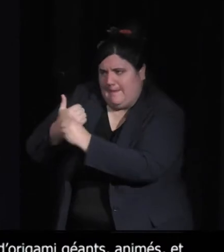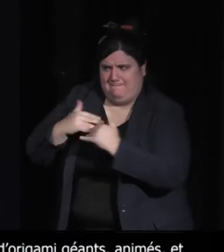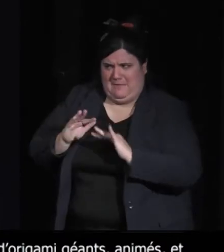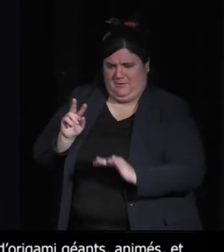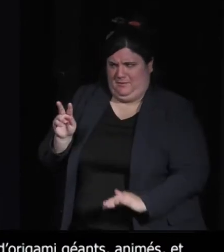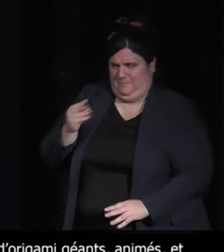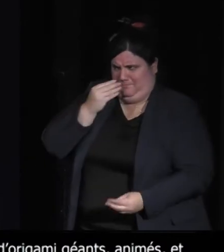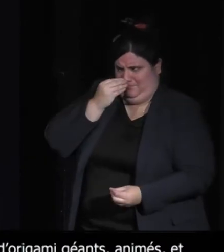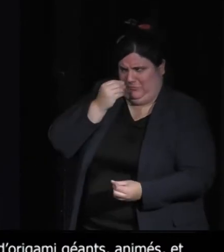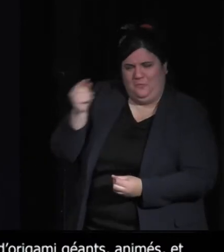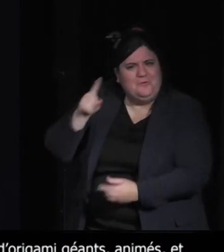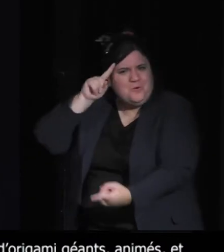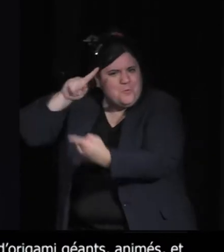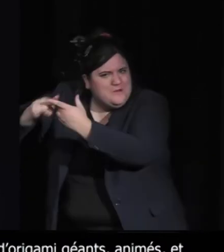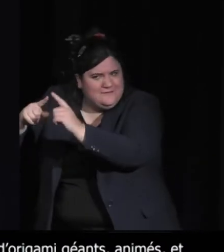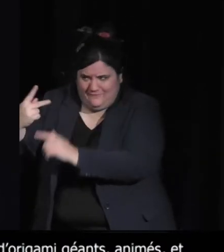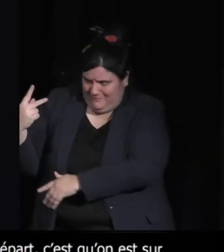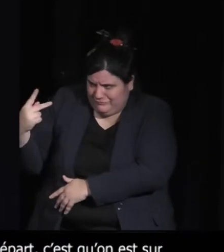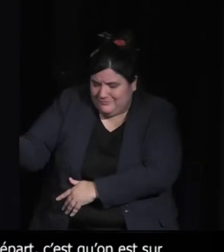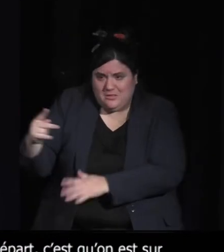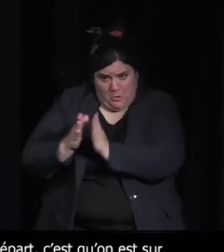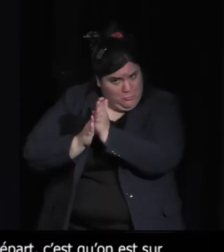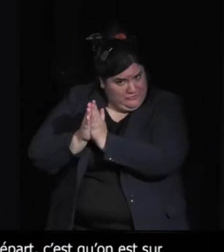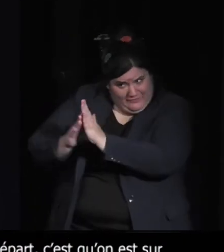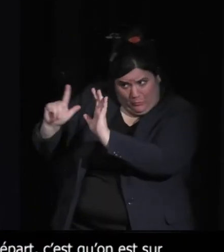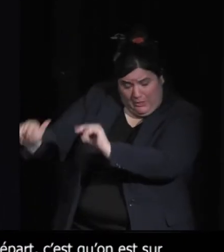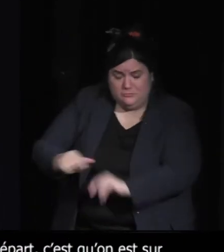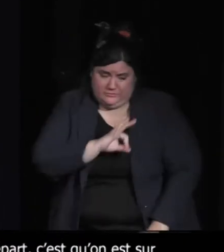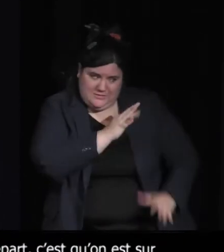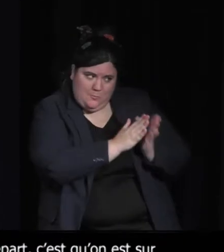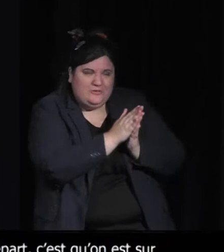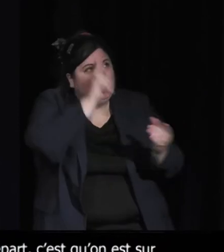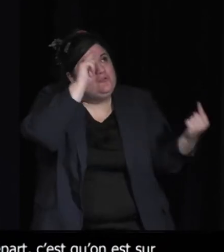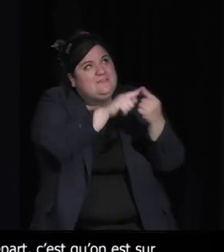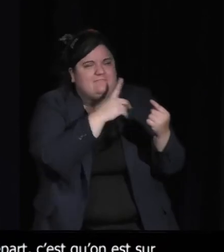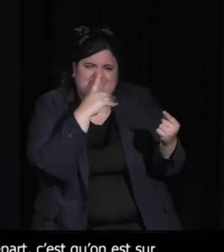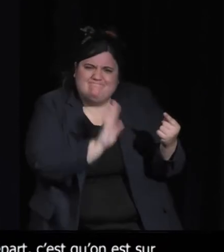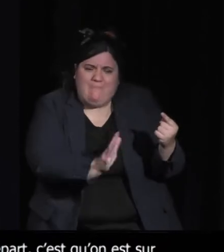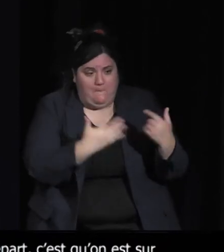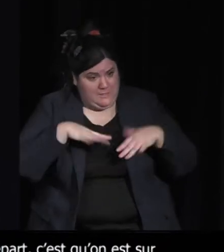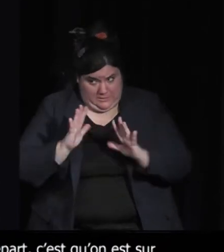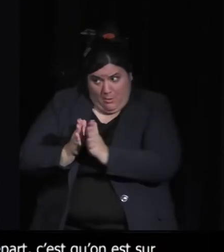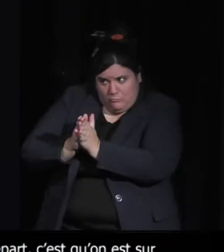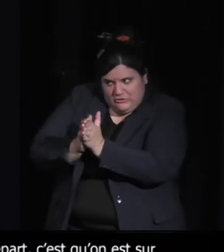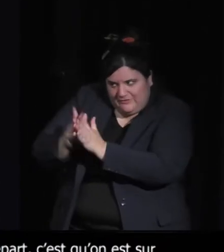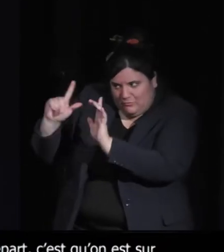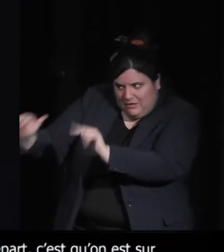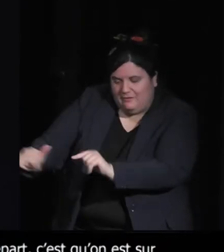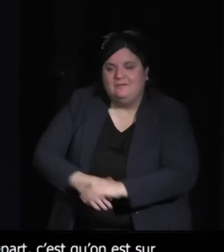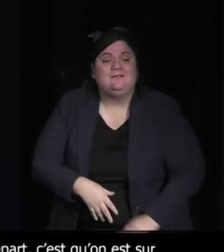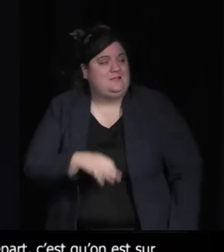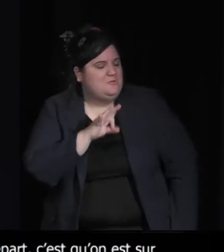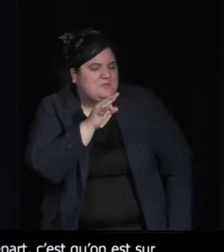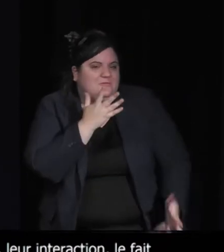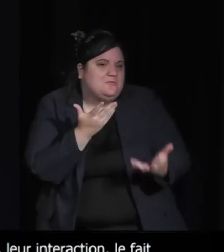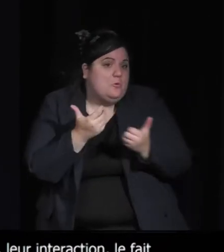sente très vite qu'ils ont un but, qu'ils ont une motivation plutôt qu'un but d'ailleurs. Parce qu'il n pas de but dans le jeu. En fait, c'est un jeu